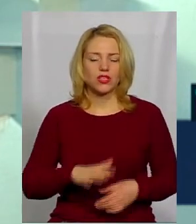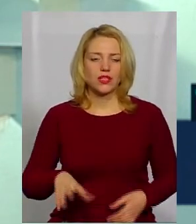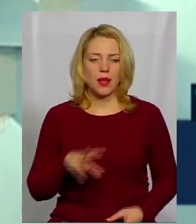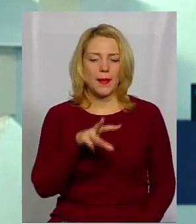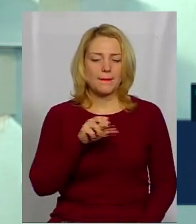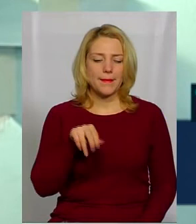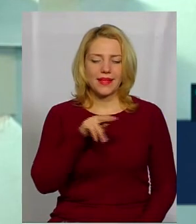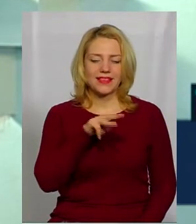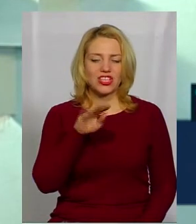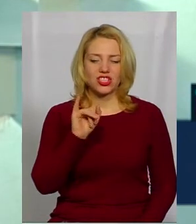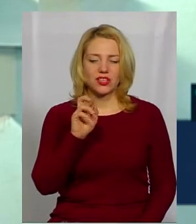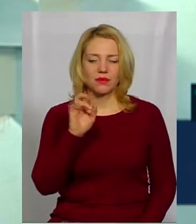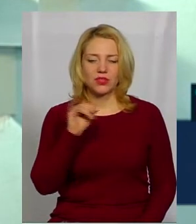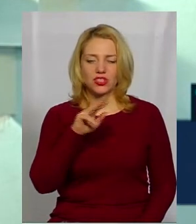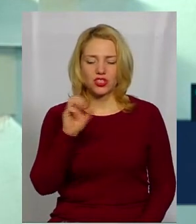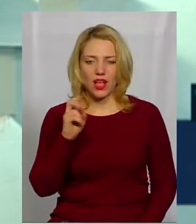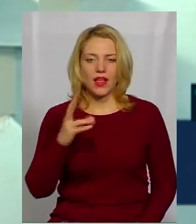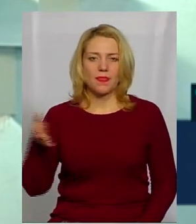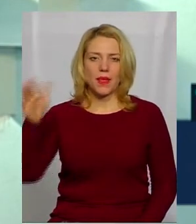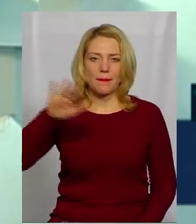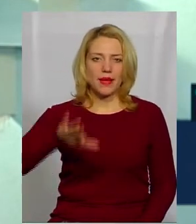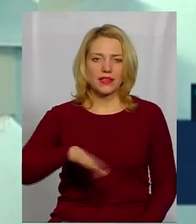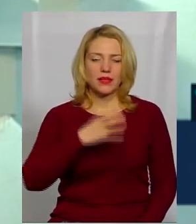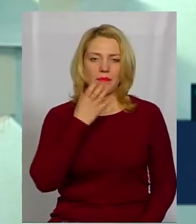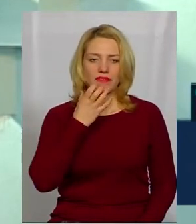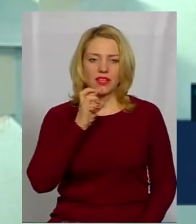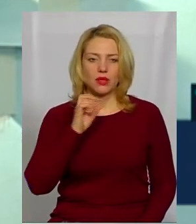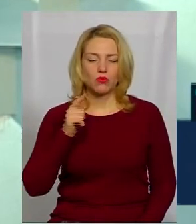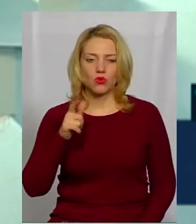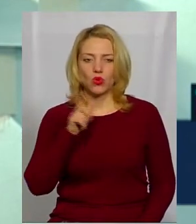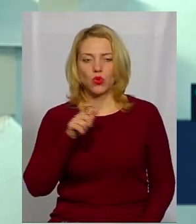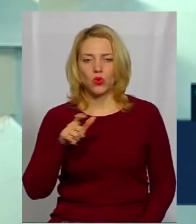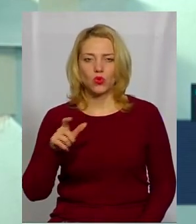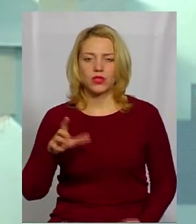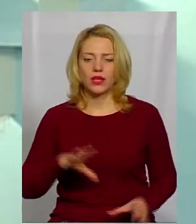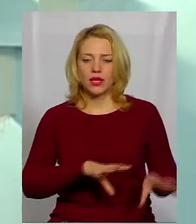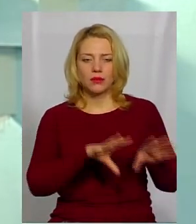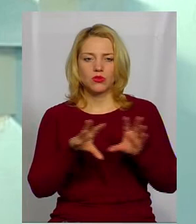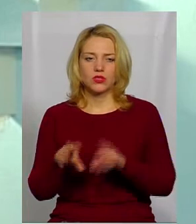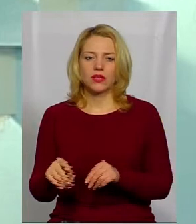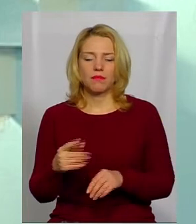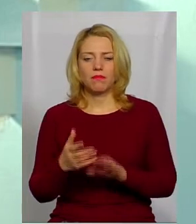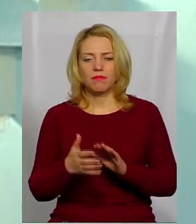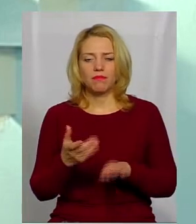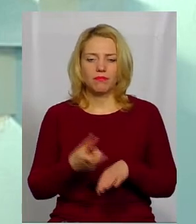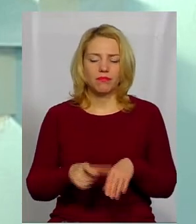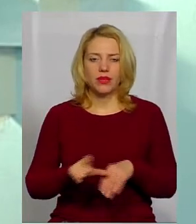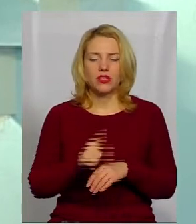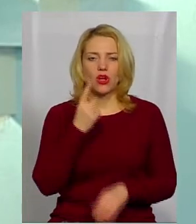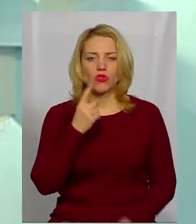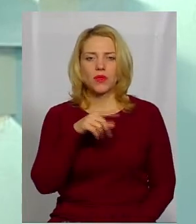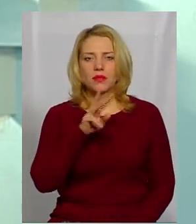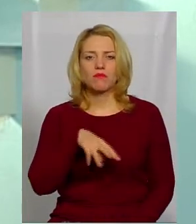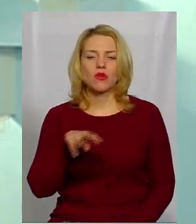березі Південного Бугу люди поселилися вже більше 1 мільйон 200 тисяч